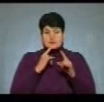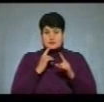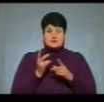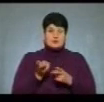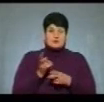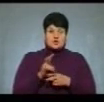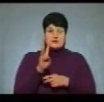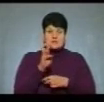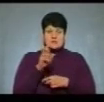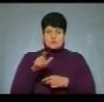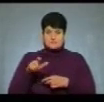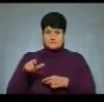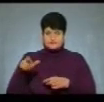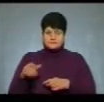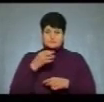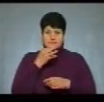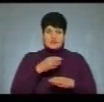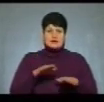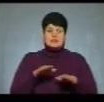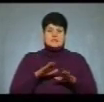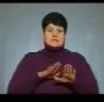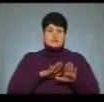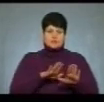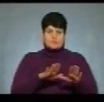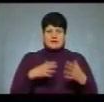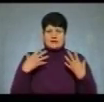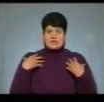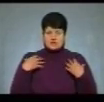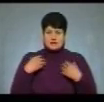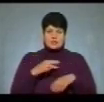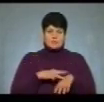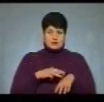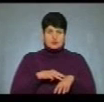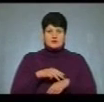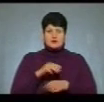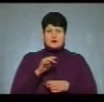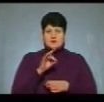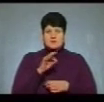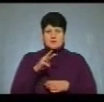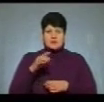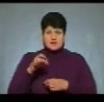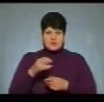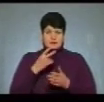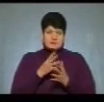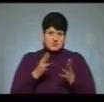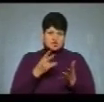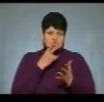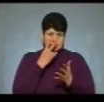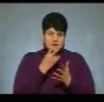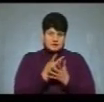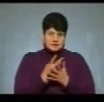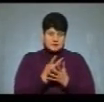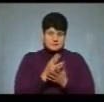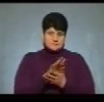300 осіб, повідомив заступник начальника Монастирського відділення поліції Роман Махиня. Більше про це дивіться у сюжеті